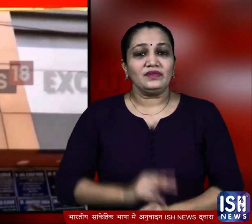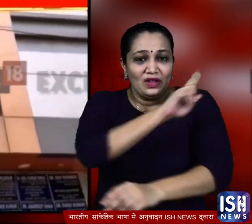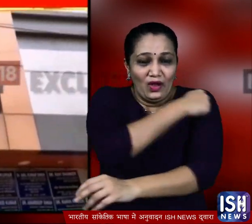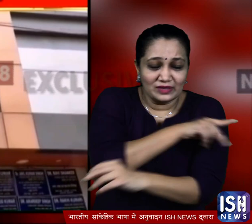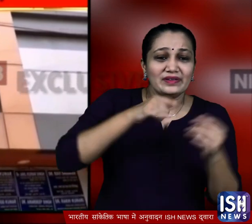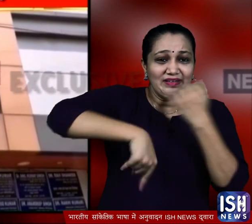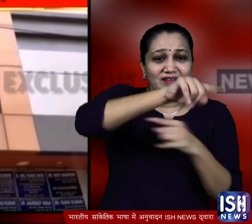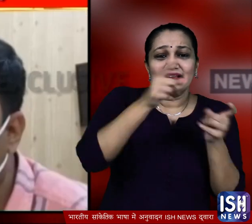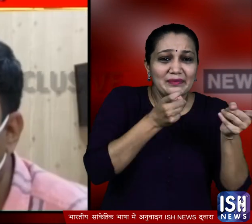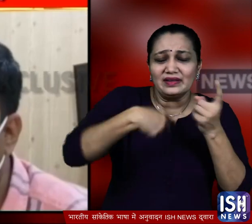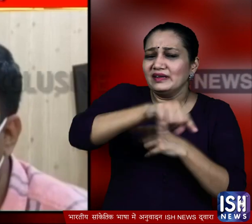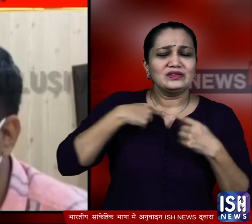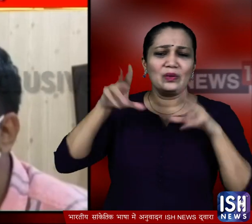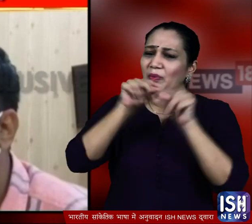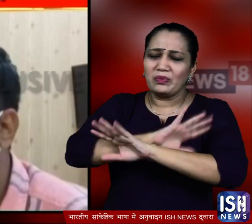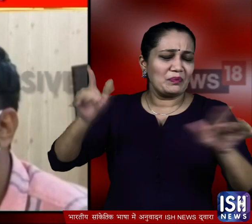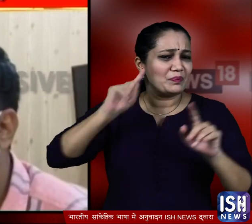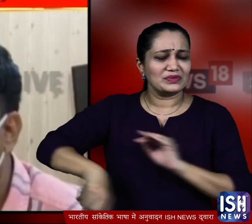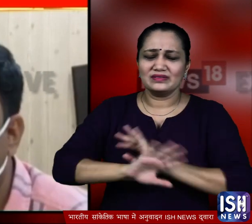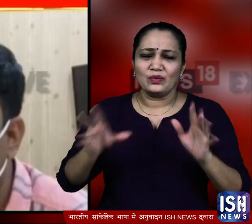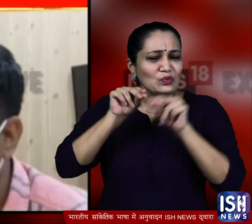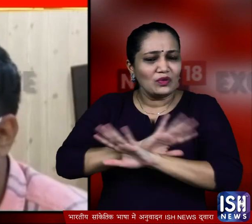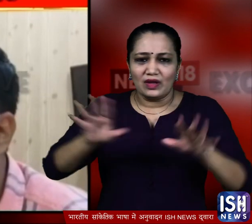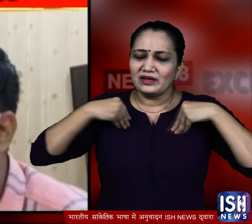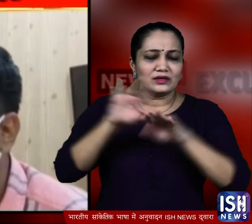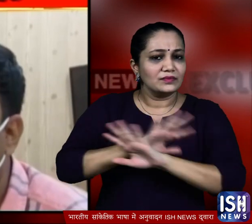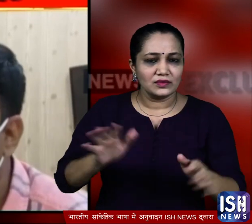हलाकि अस्पताल प्रबंधन ने इस तरह के आरोपों को सिरे से नकार दिया